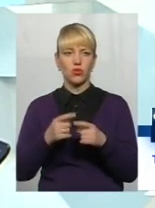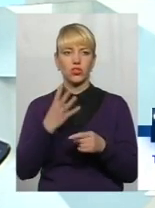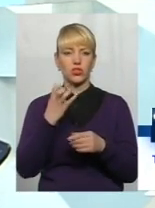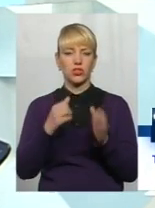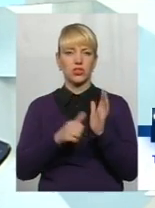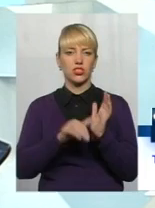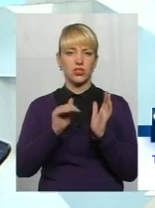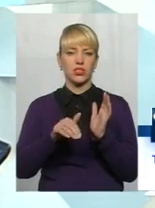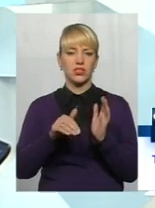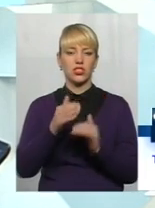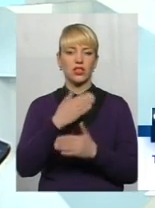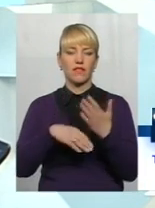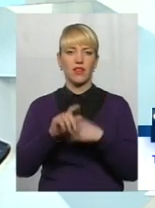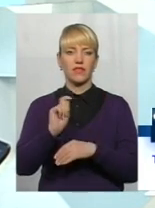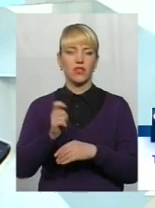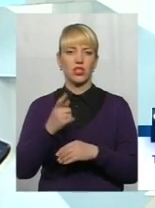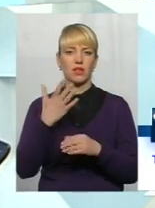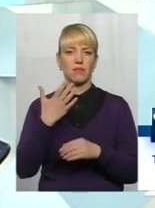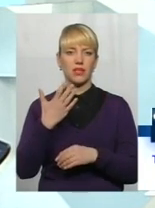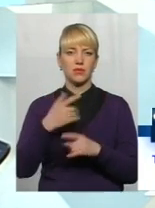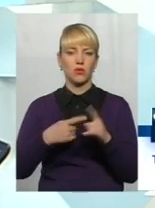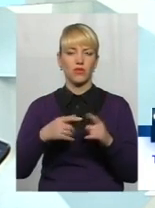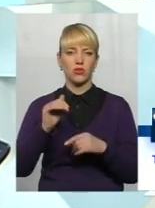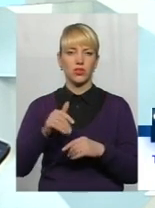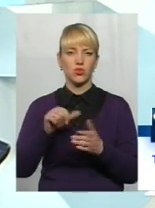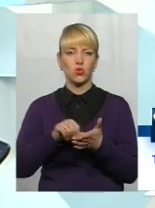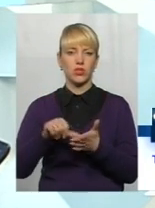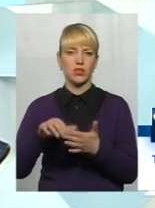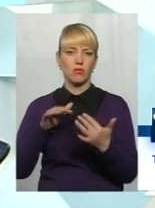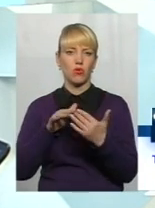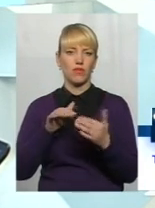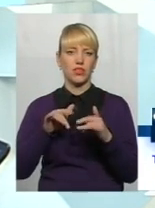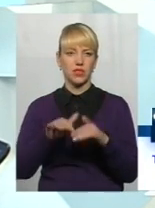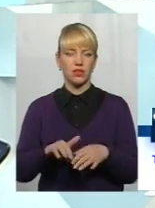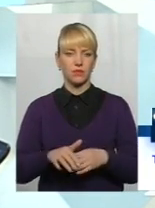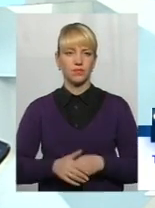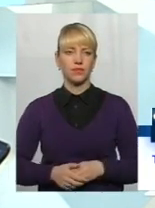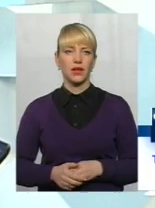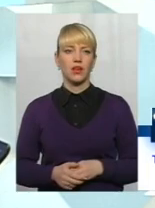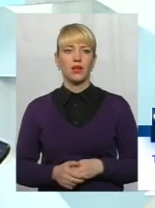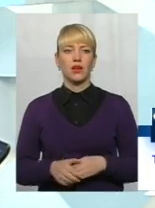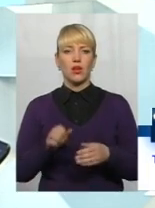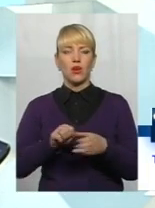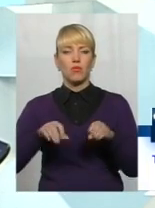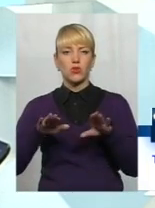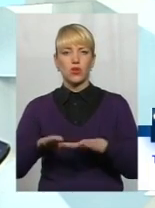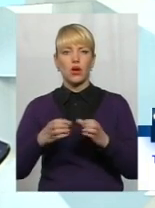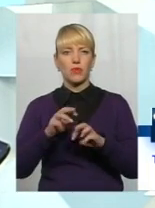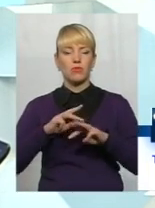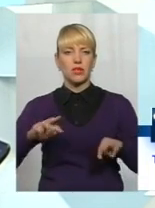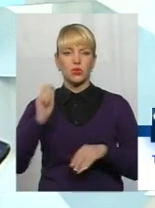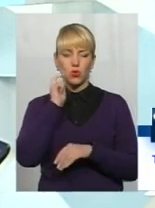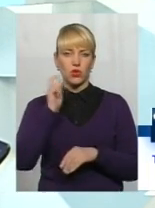інвалідів війни і 5,5 тисяч учасників бойових дій. Постановою Кабінету міністрів